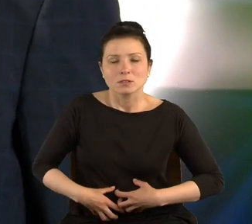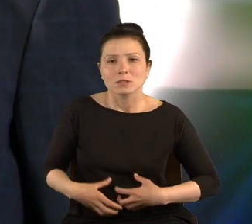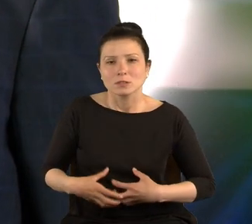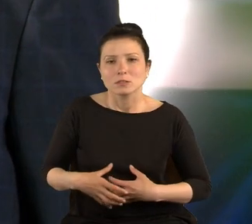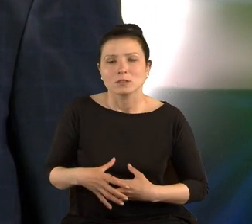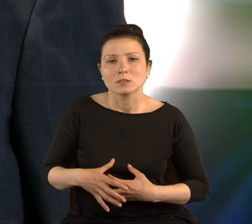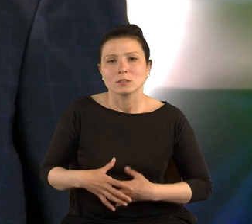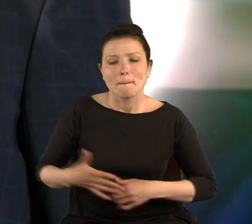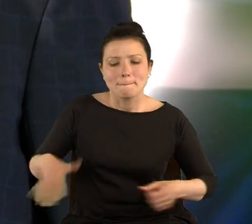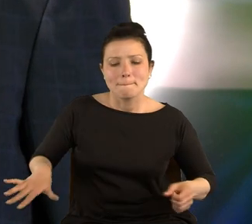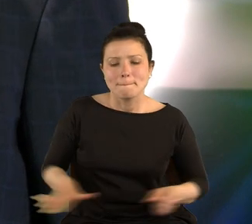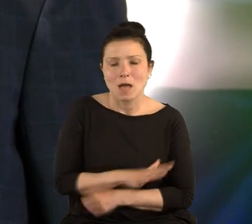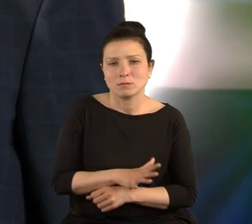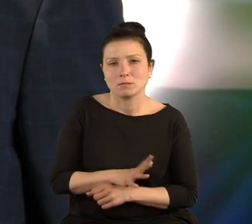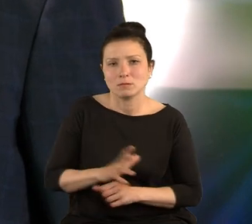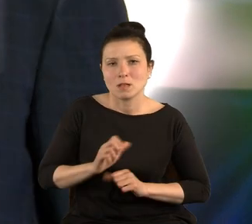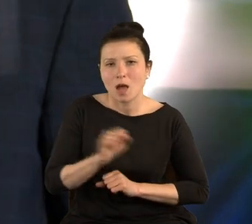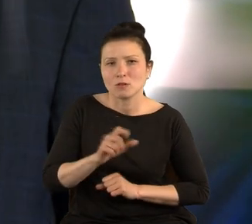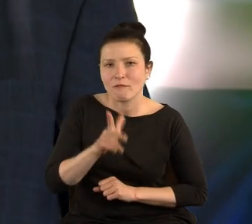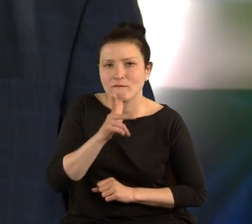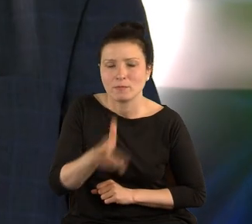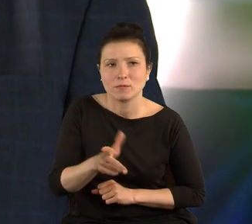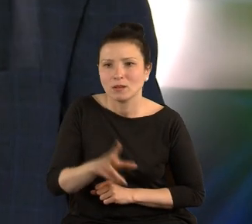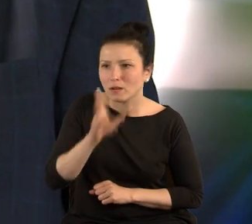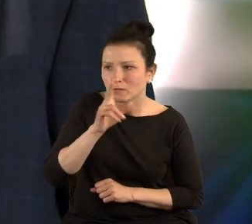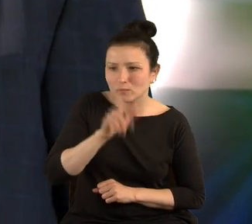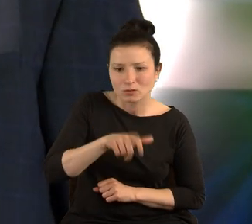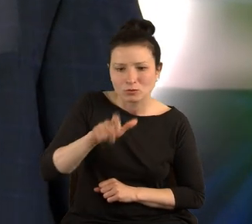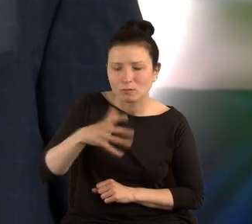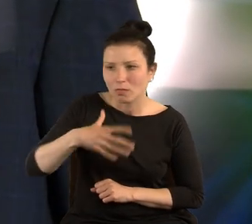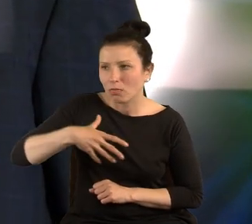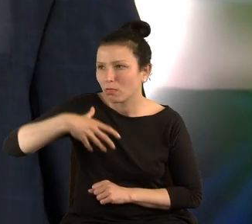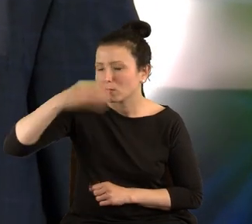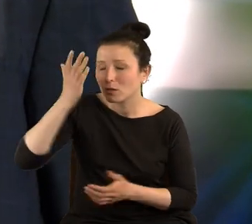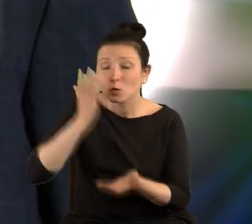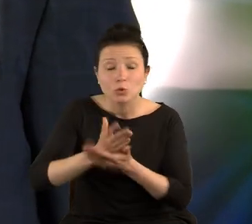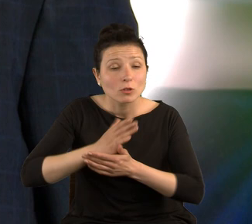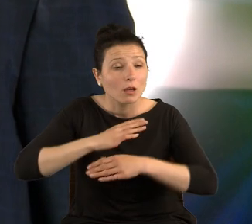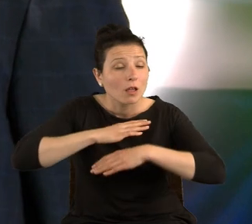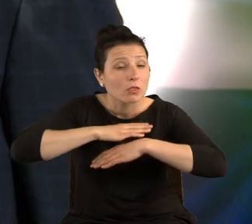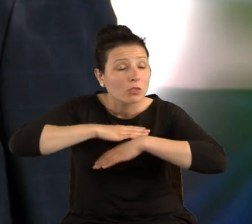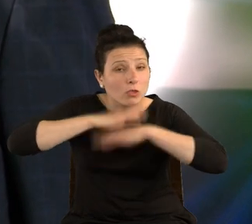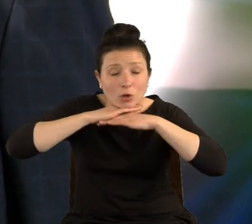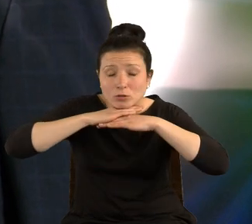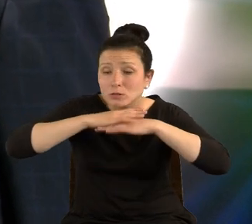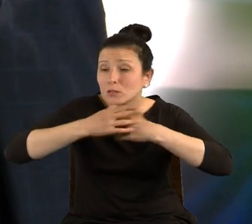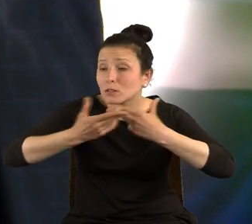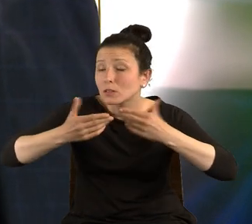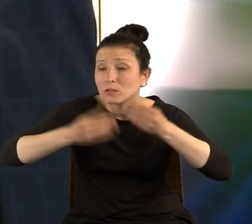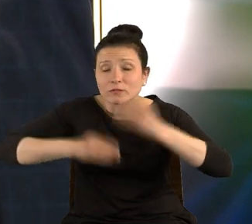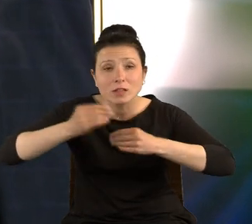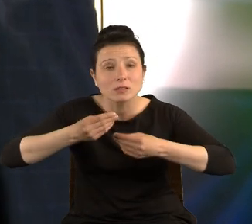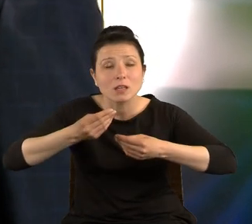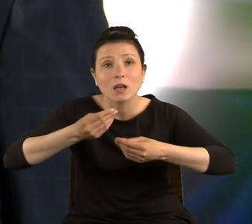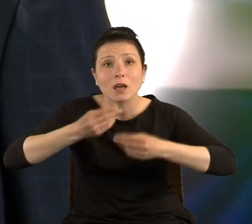człowieka? Czy widzieliście te dusze, które już nic nie są w stanie wchłonać, ponieważ się